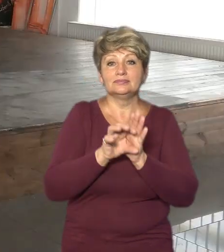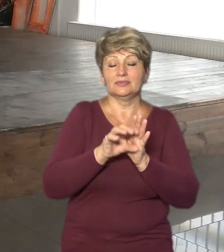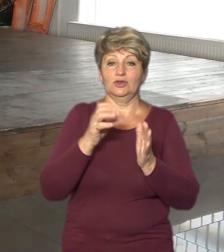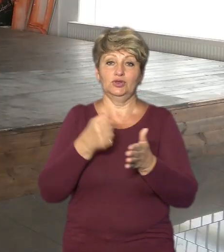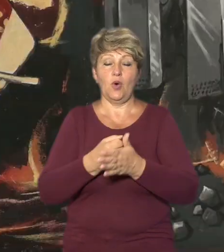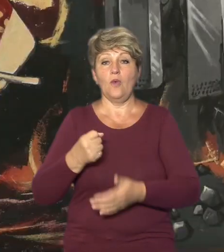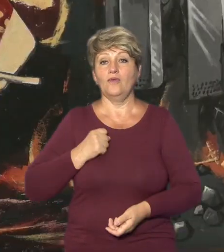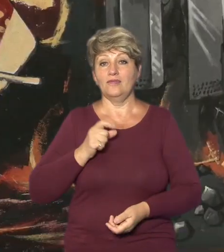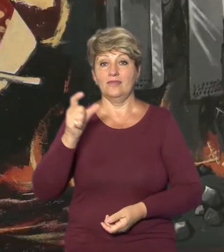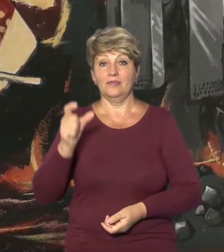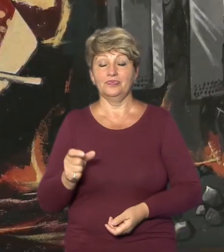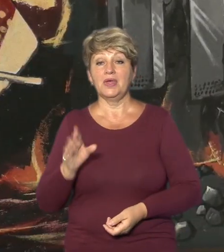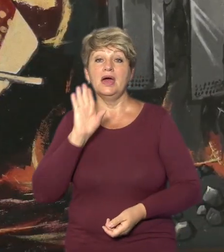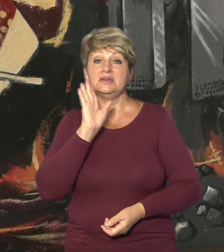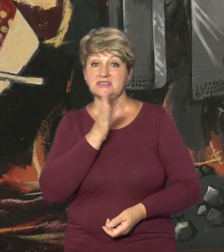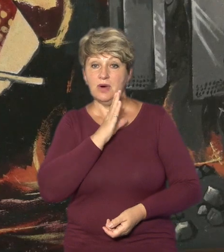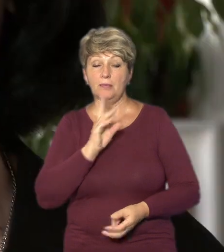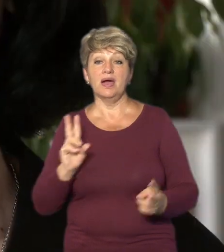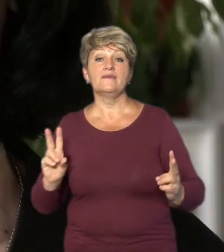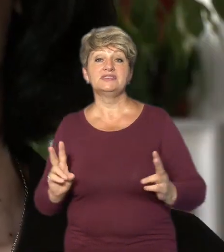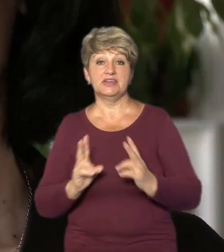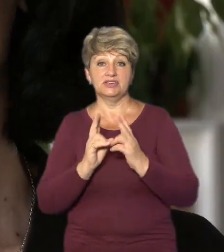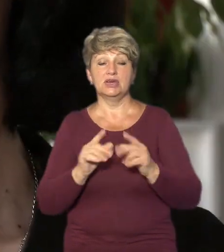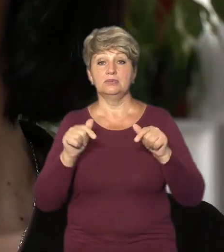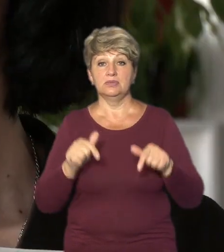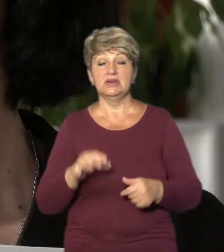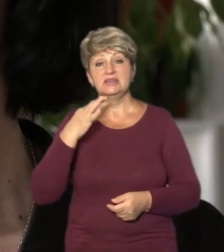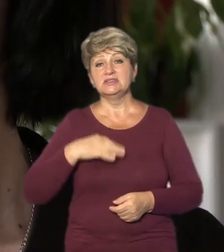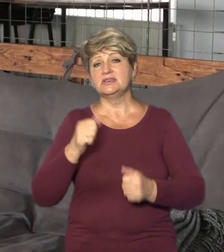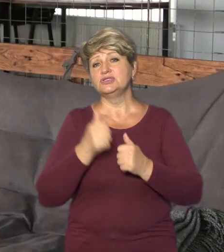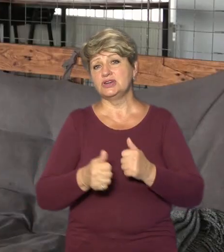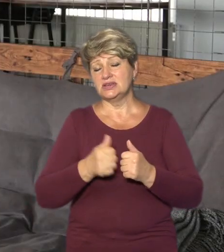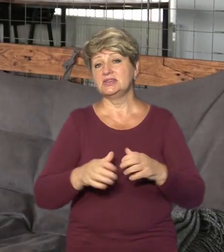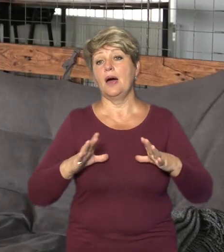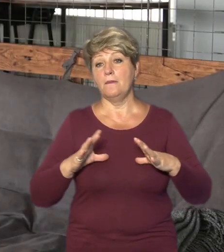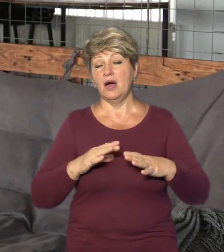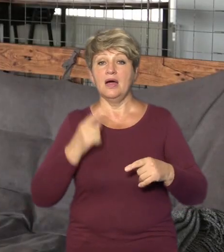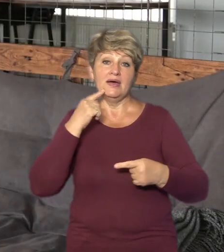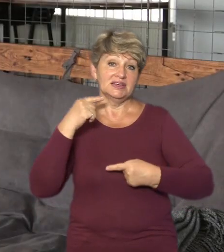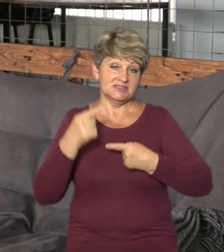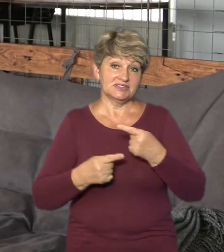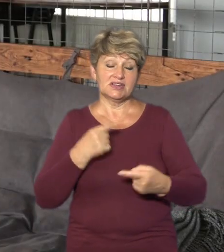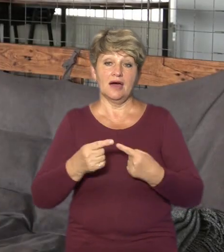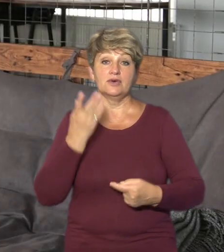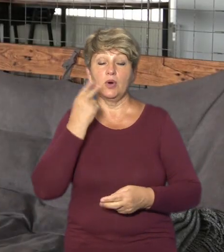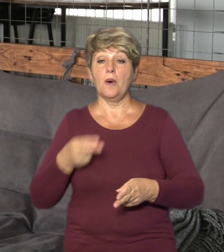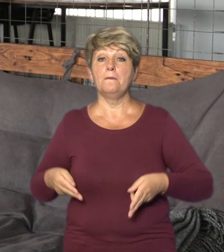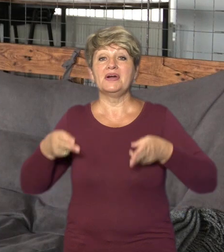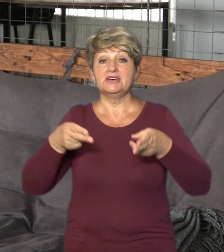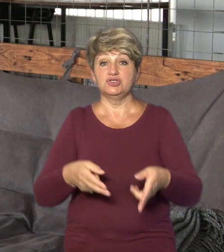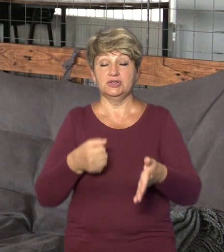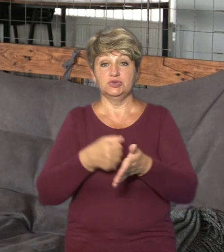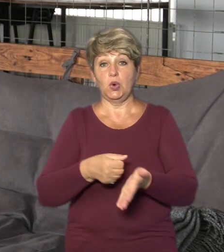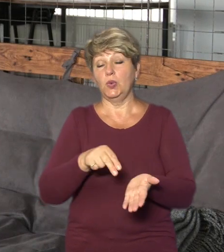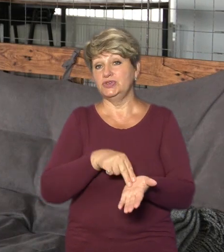З мамою Адемса зустрічаємося в Амбросхабі. Тут син, каже, часто бував. Завжди він, коли приїздив до Черкас,